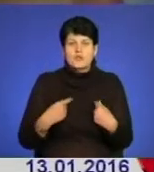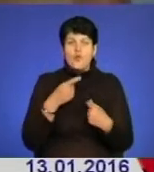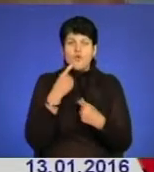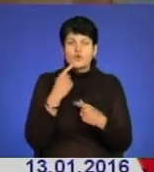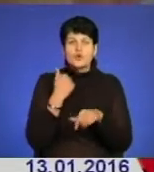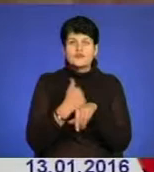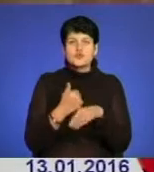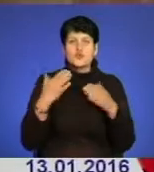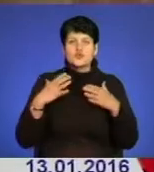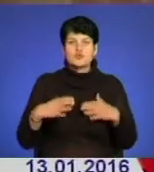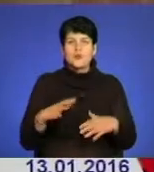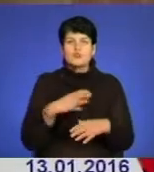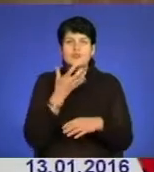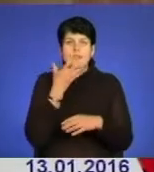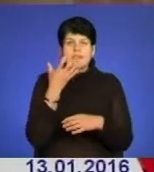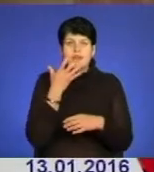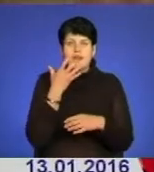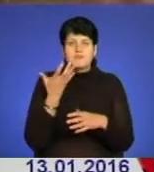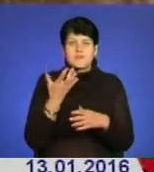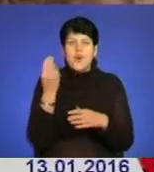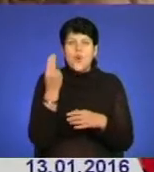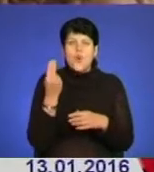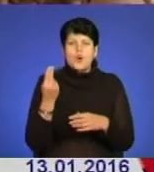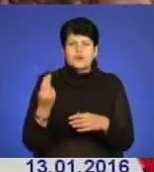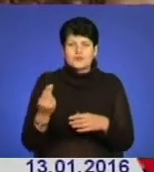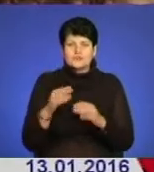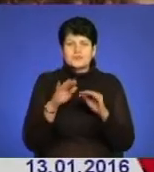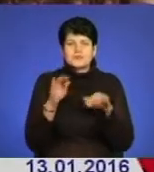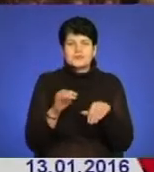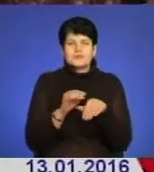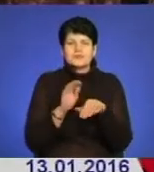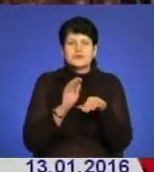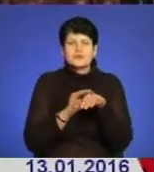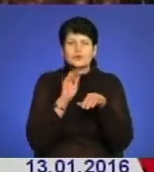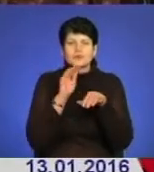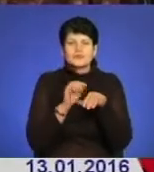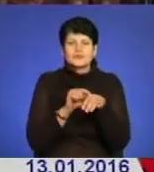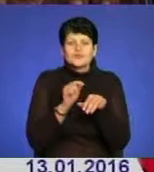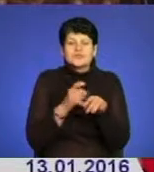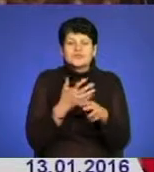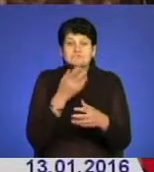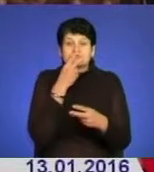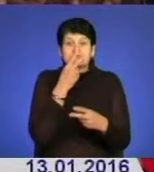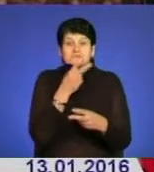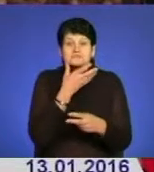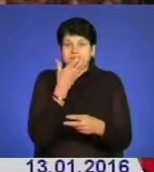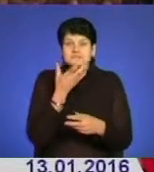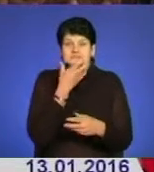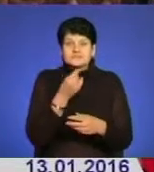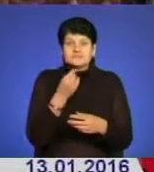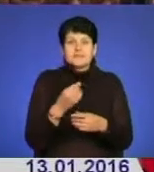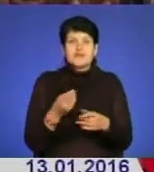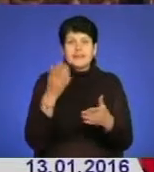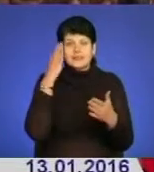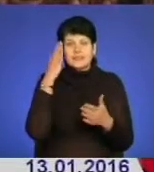щоб його шуба була тепла. Та не до тіла, а кольором. Аби малеча навіть від дотику до неї зігрілася. Талантом Михайла Беспалька